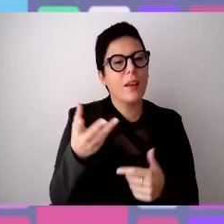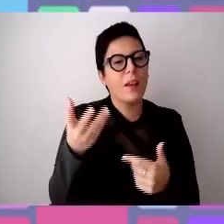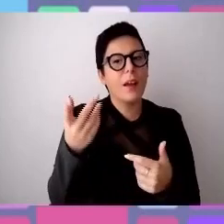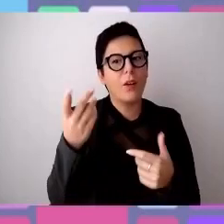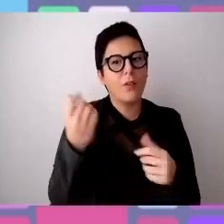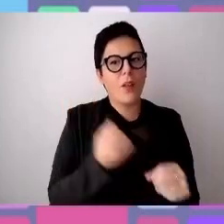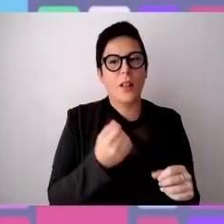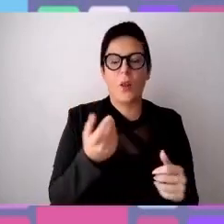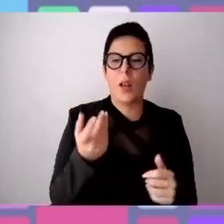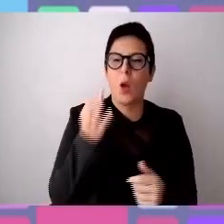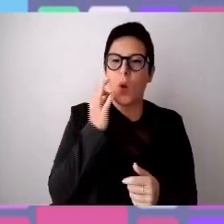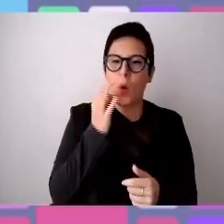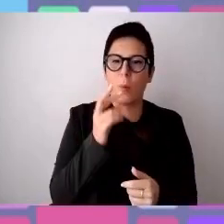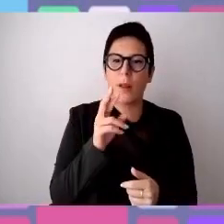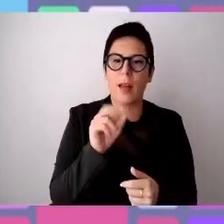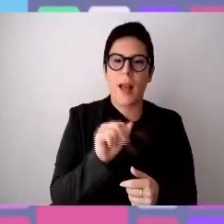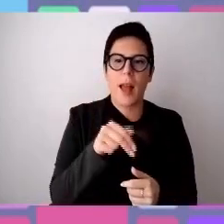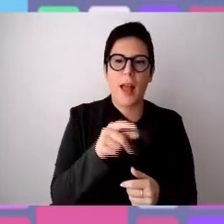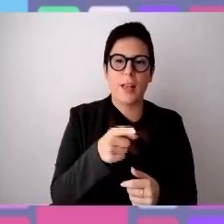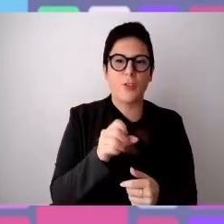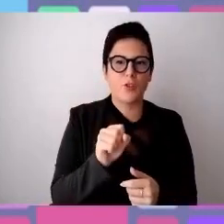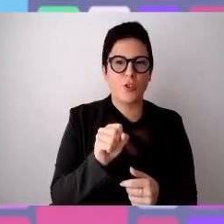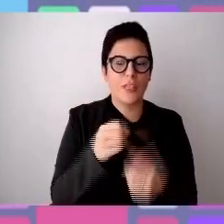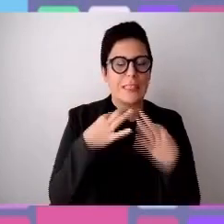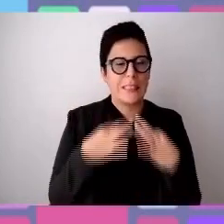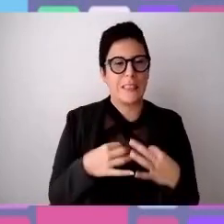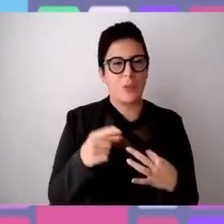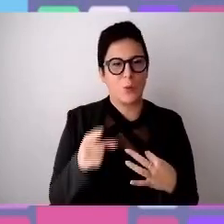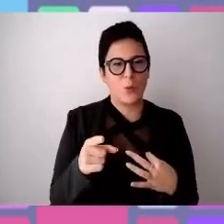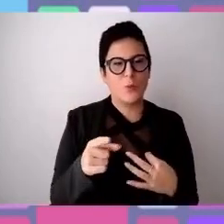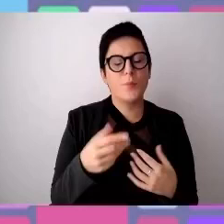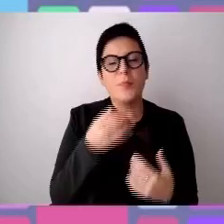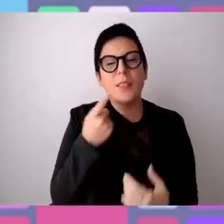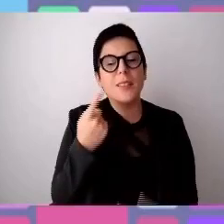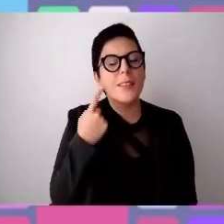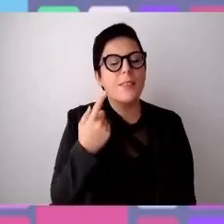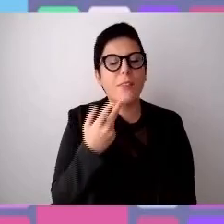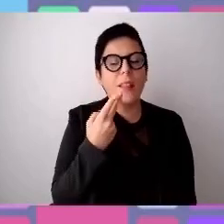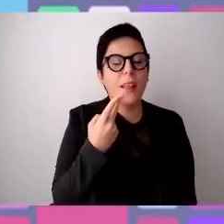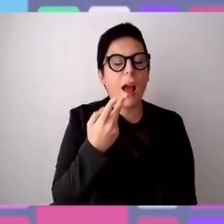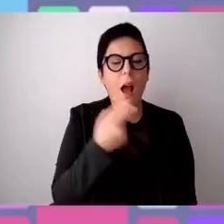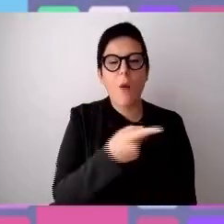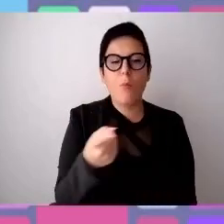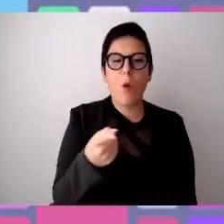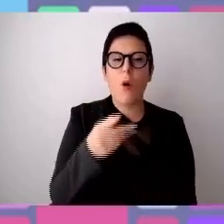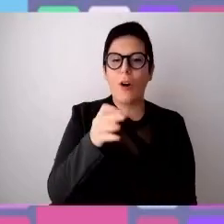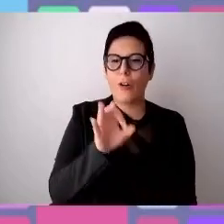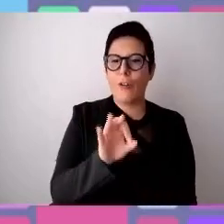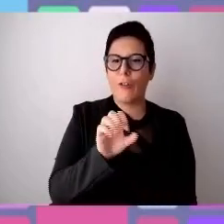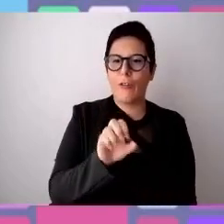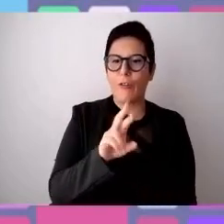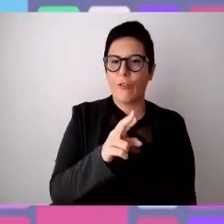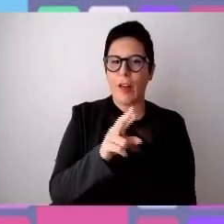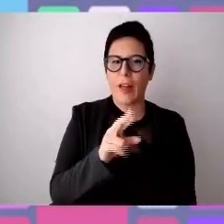sentiamo da Marilena Ferri qual è la strategia di Manpower rispetto alla comunità LGBTQ. Prego